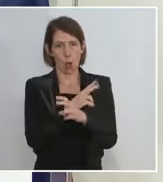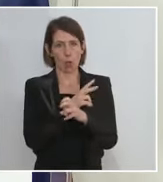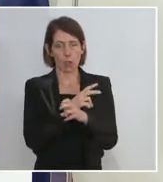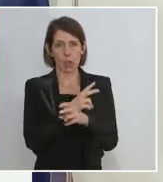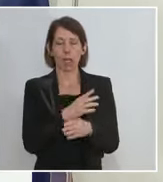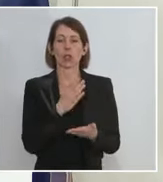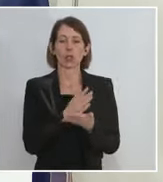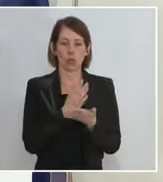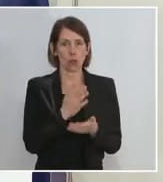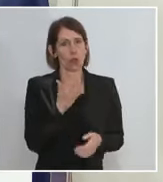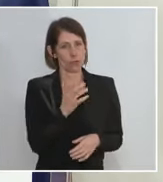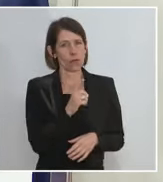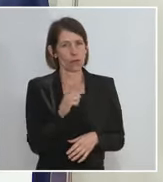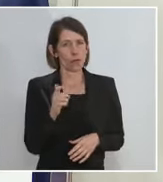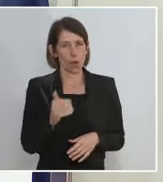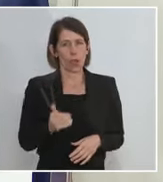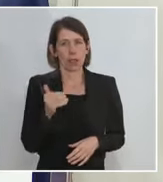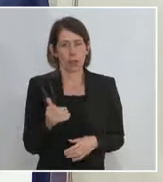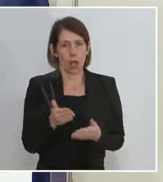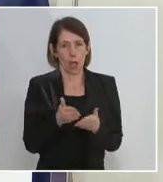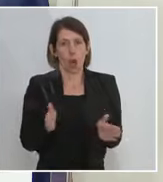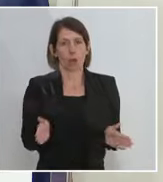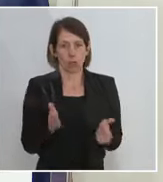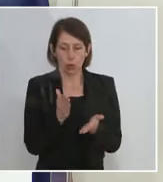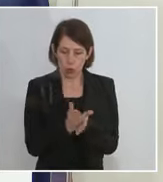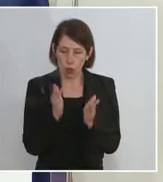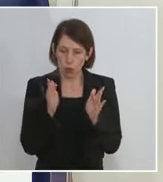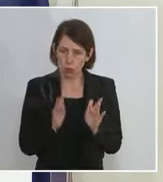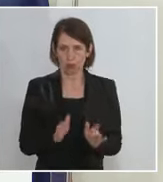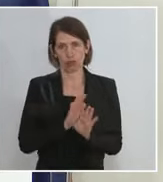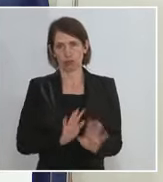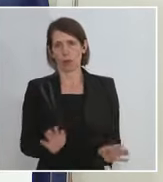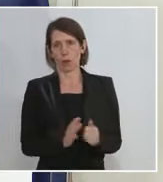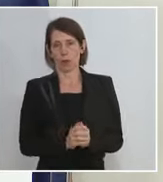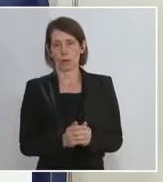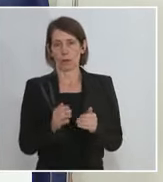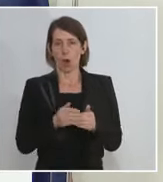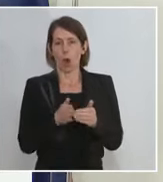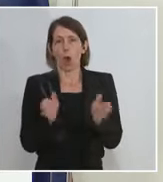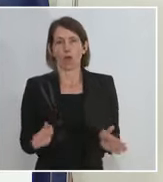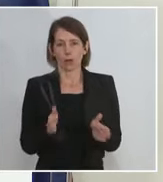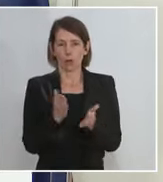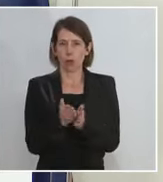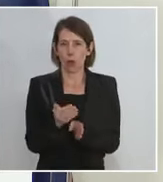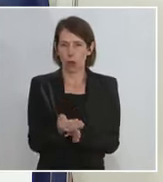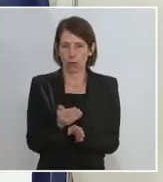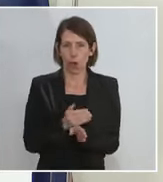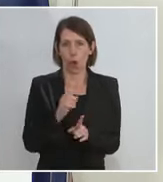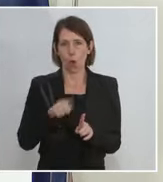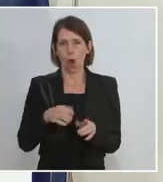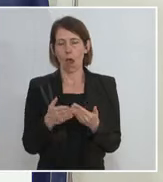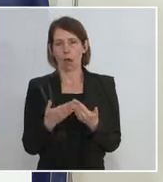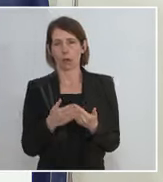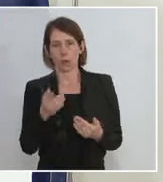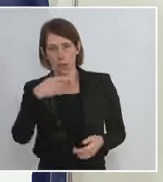fünf Wochen nach der Öffnung hinter uns, haben hier Öffnungsschritte früher gesetzt, auch als zum Beispiel unser